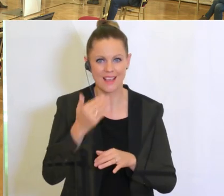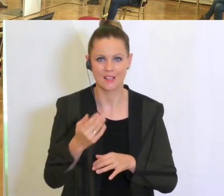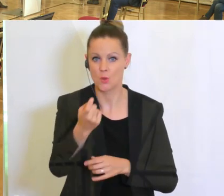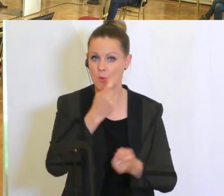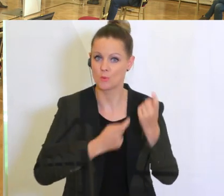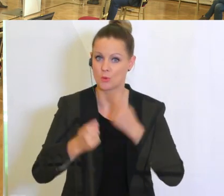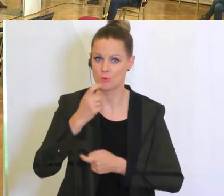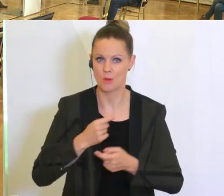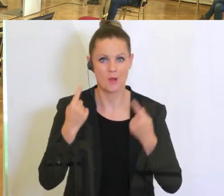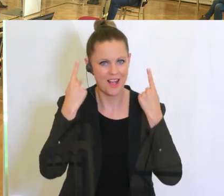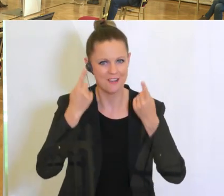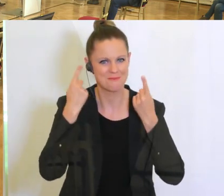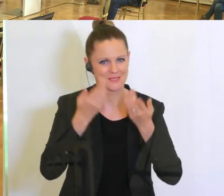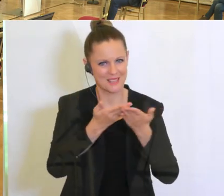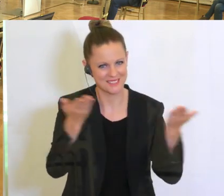Aufmerksamkeit.